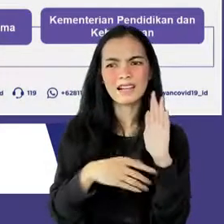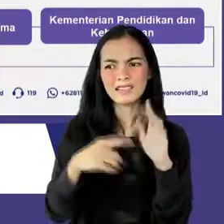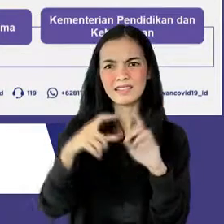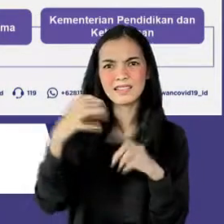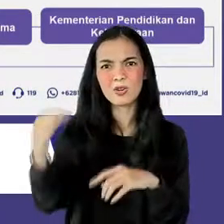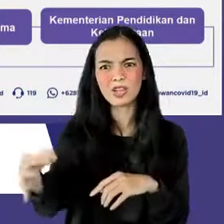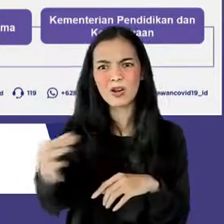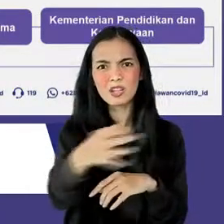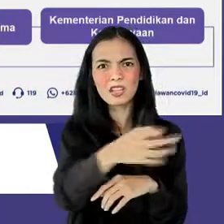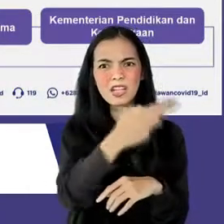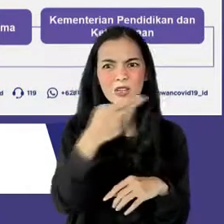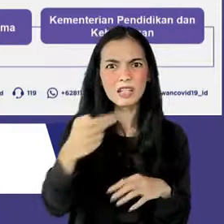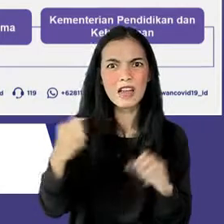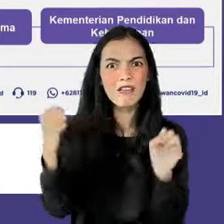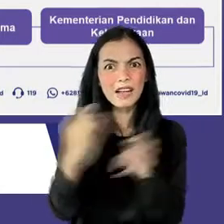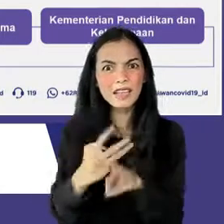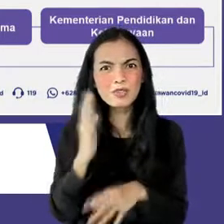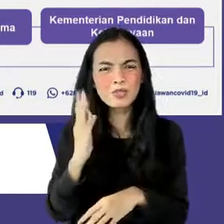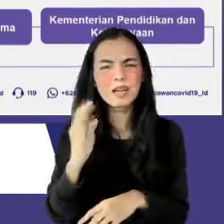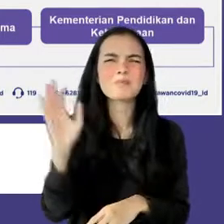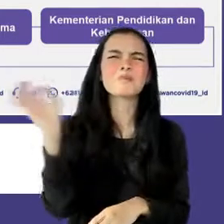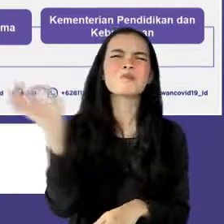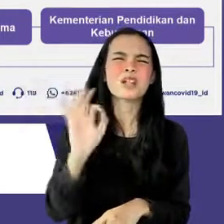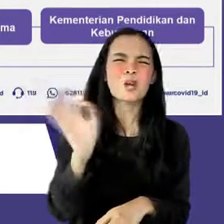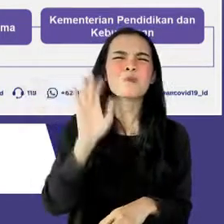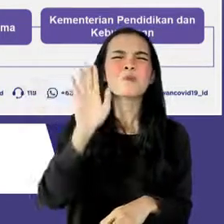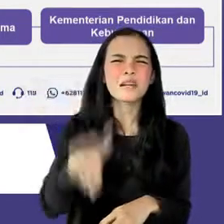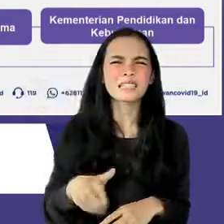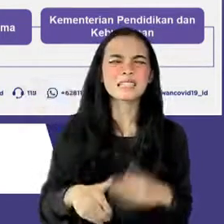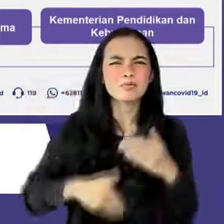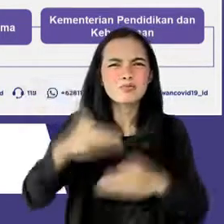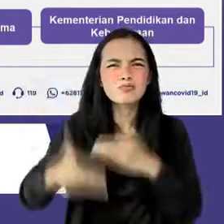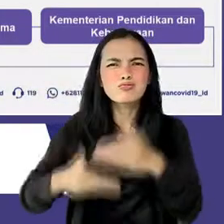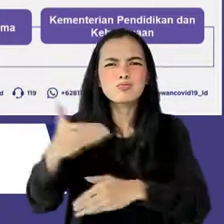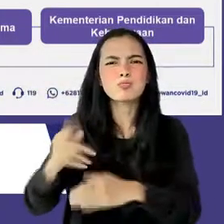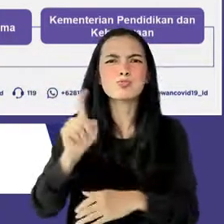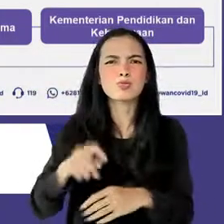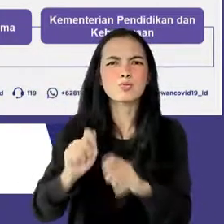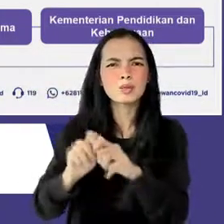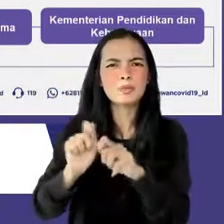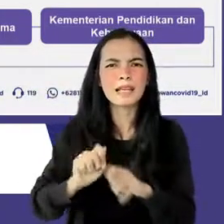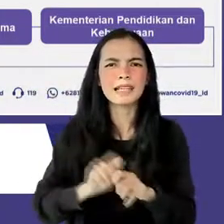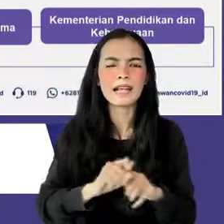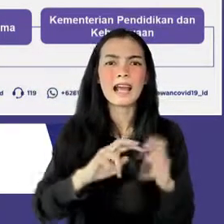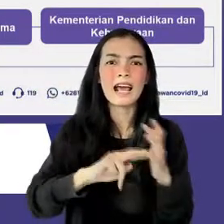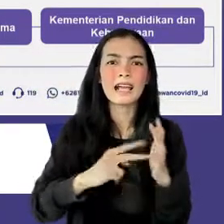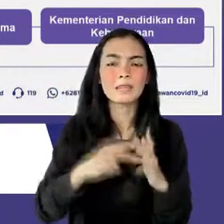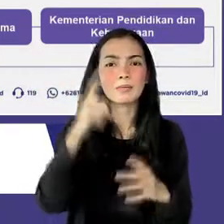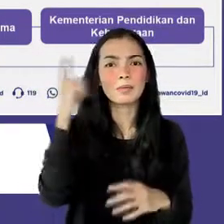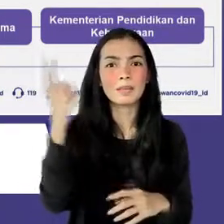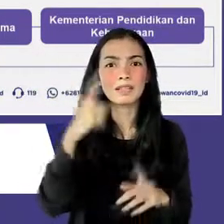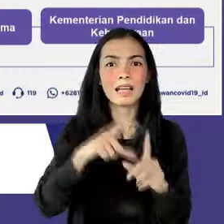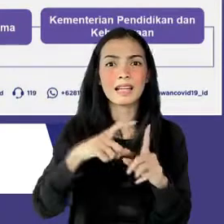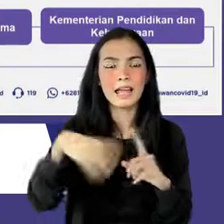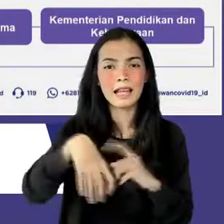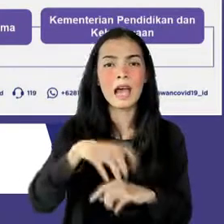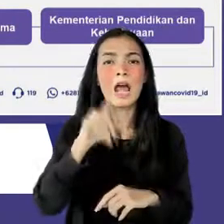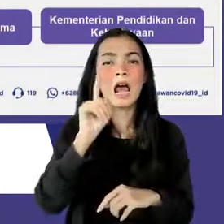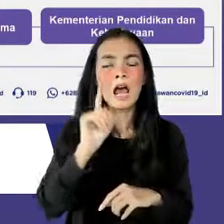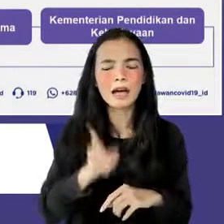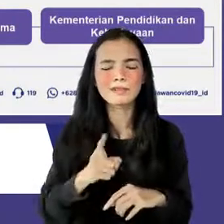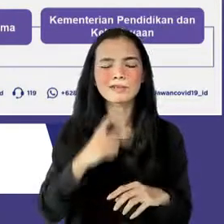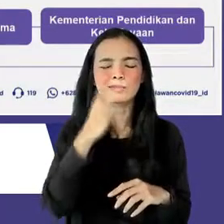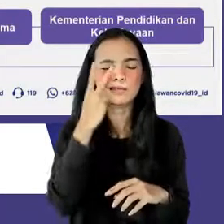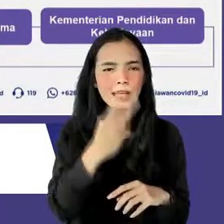kabupaten-kota di Indonesia secara serentak sehingga ke depannya pemerintah daerah dihimbau untuk terus mengevaluasi